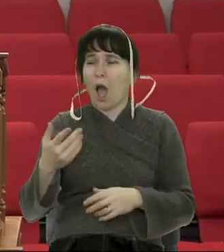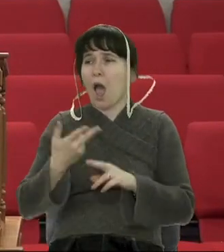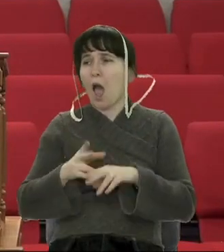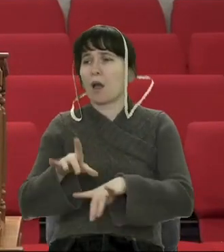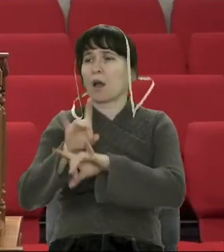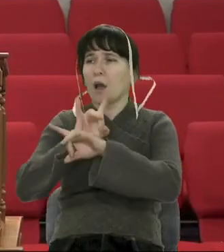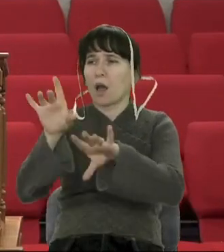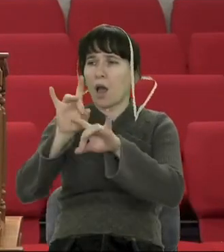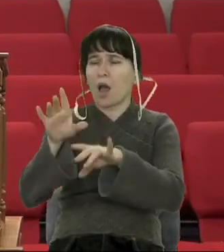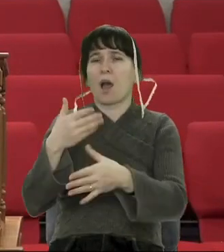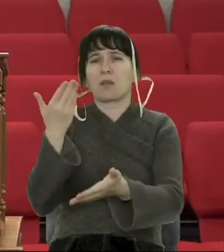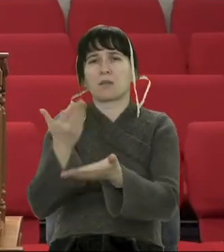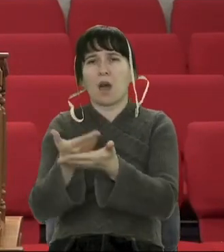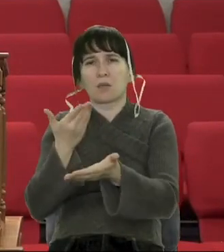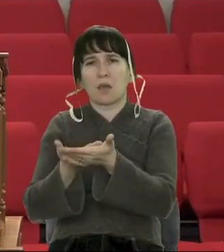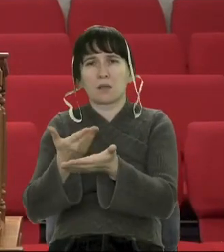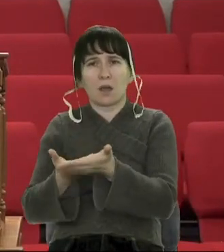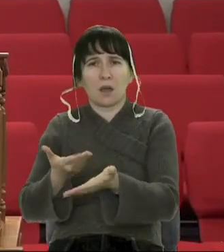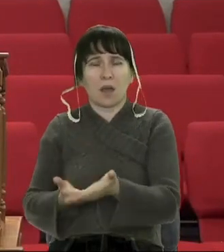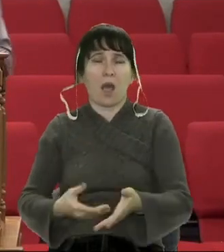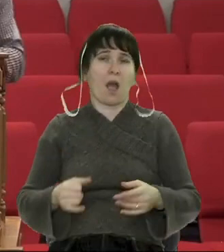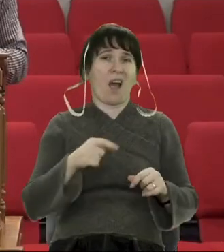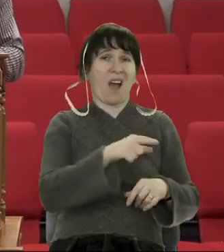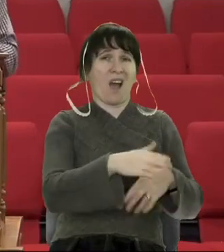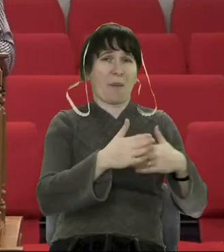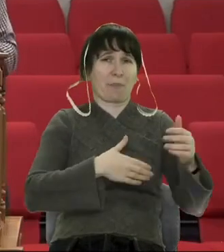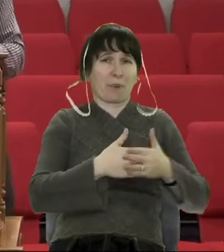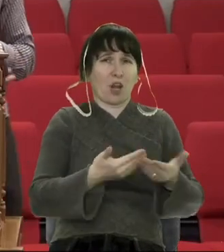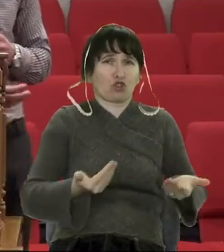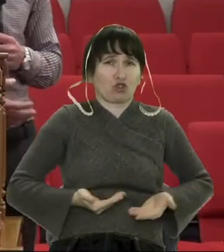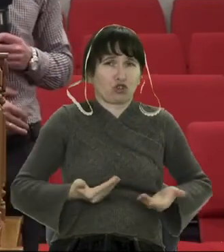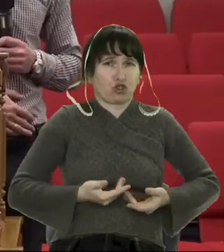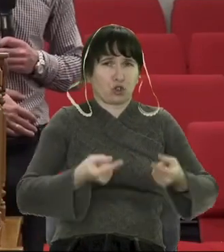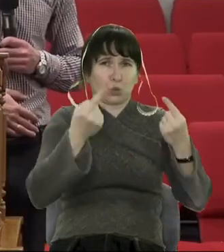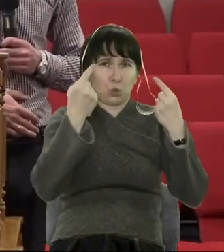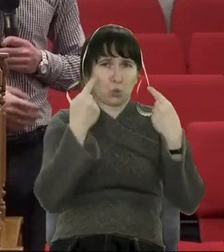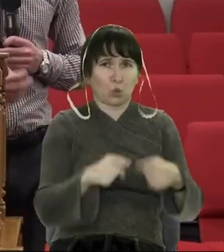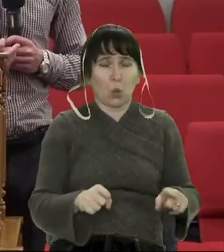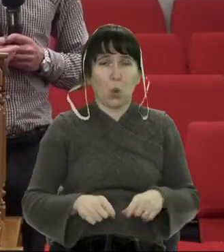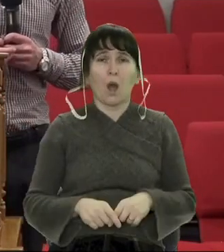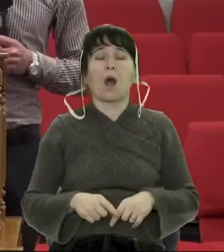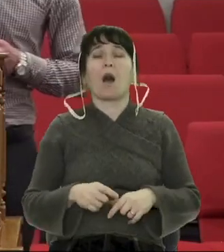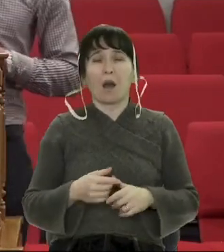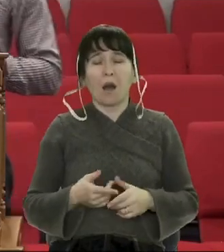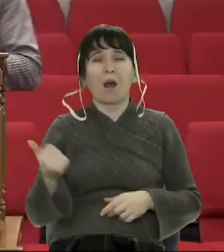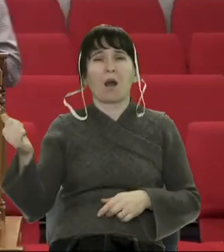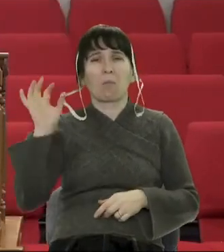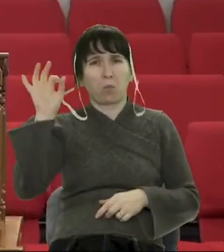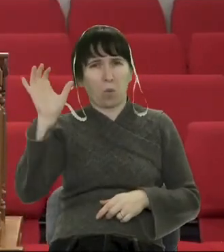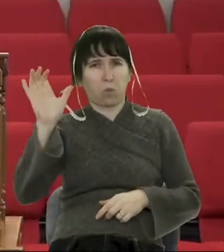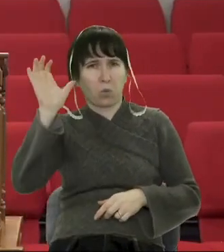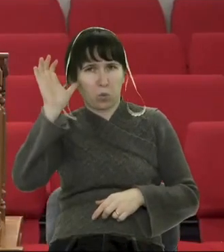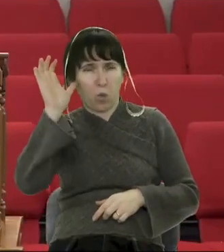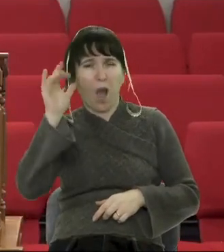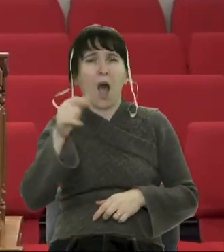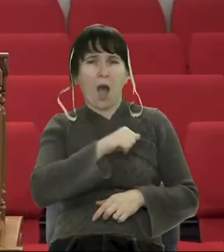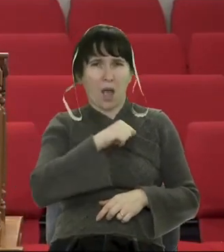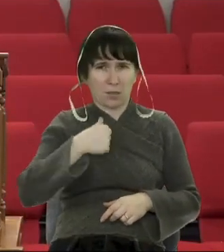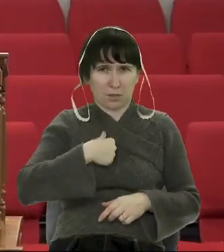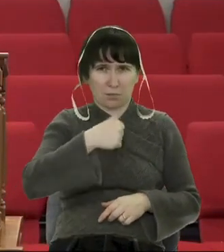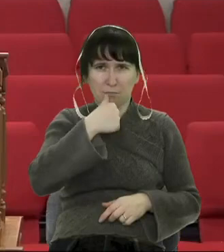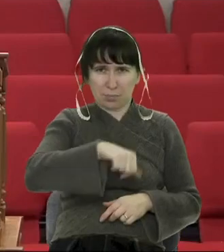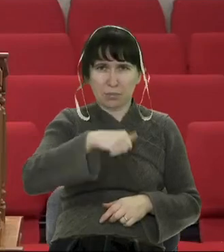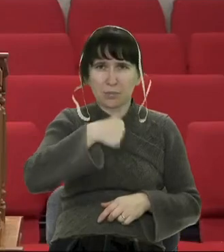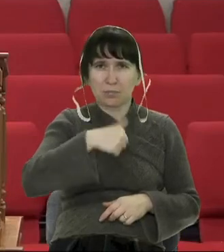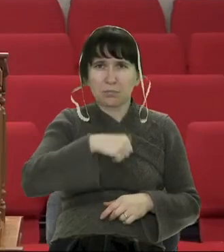практиці працює зовсім по-іншому. Але вся справа річ, і ми практикуємо це. І важливо не тільки знати, а ще